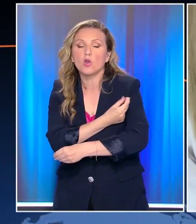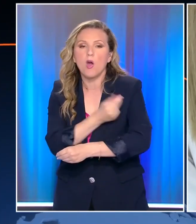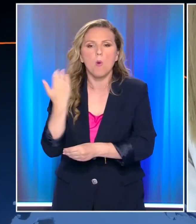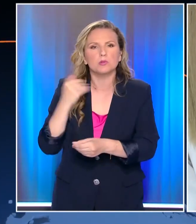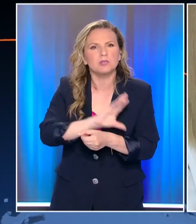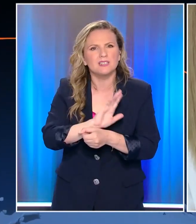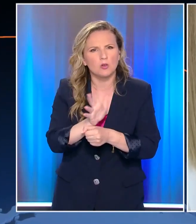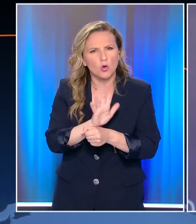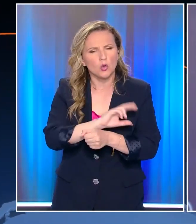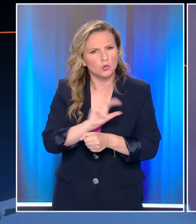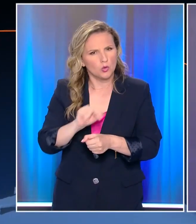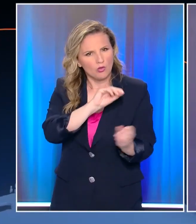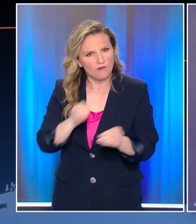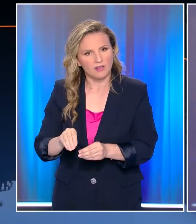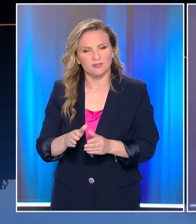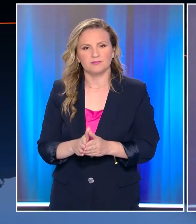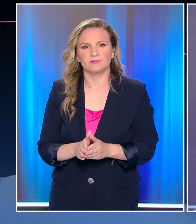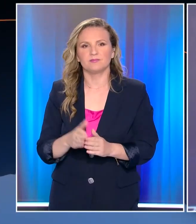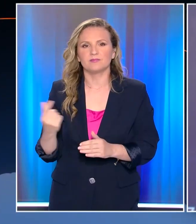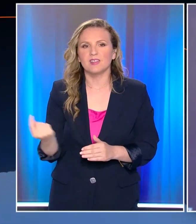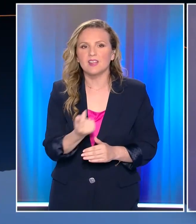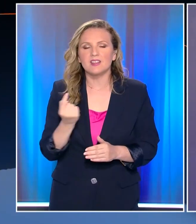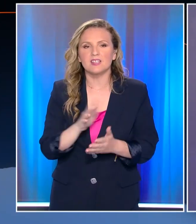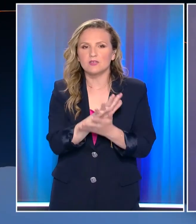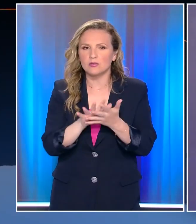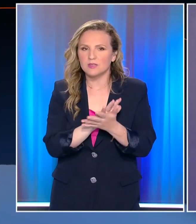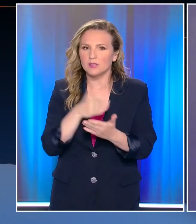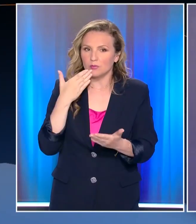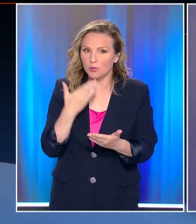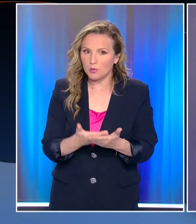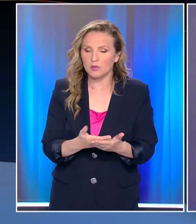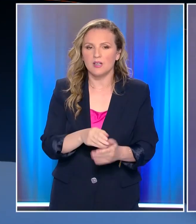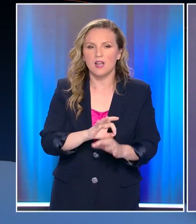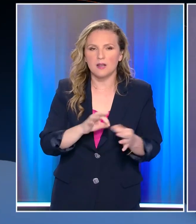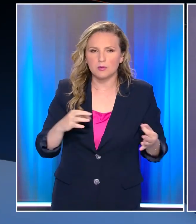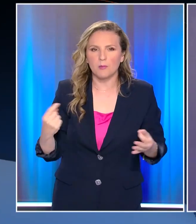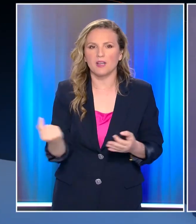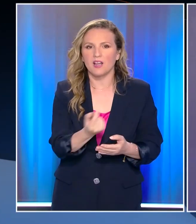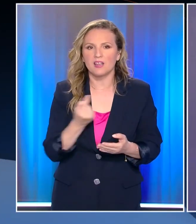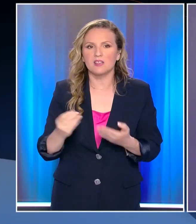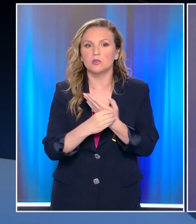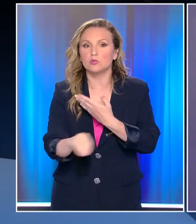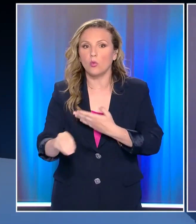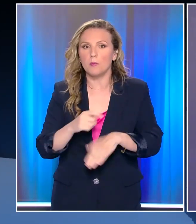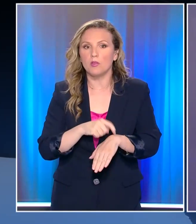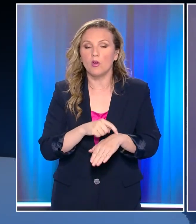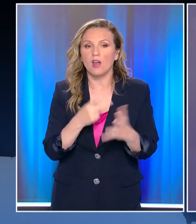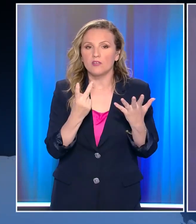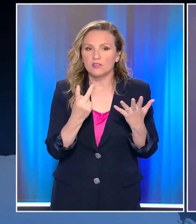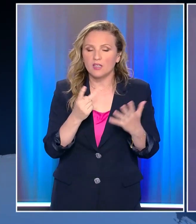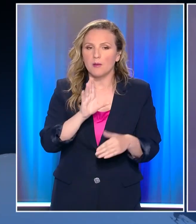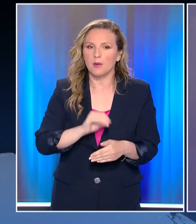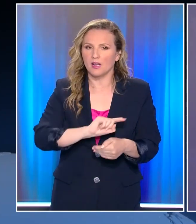εμβόλια για τον κορονοϊό. Στο σημείο αυτό το δελτίο μας ολοκληρώθηκε όλη η επικαιρότητα αναλυτικά στο κεντρικό δελτίο